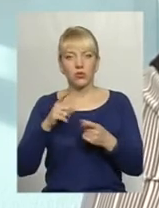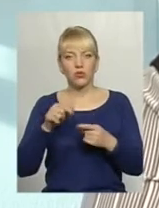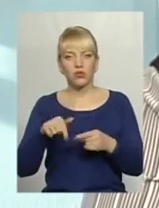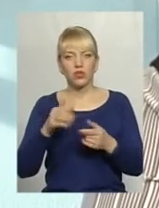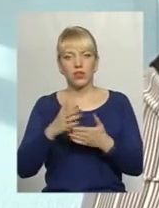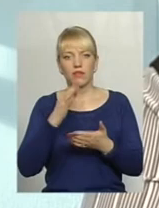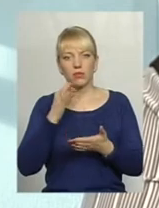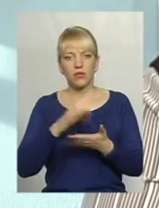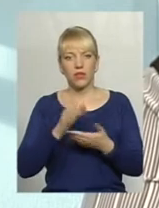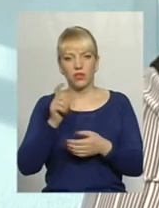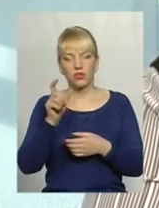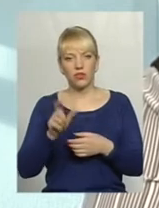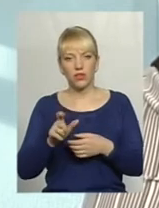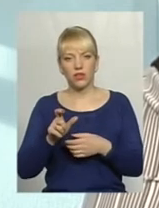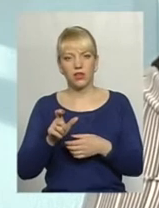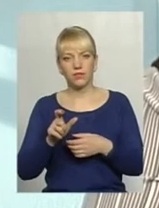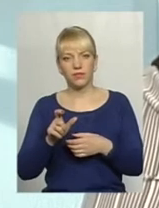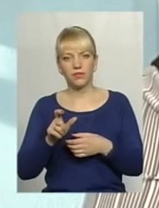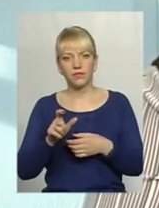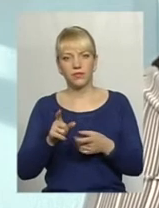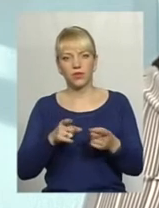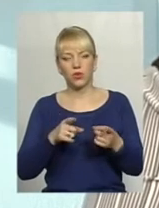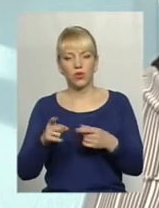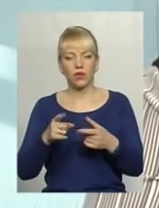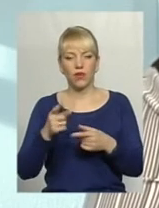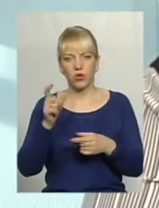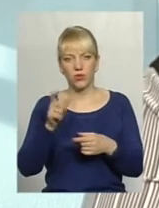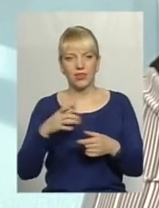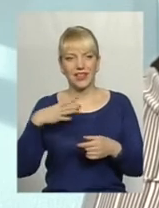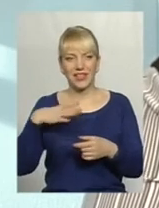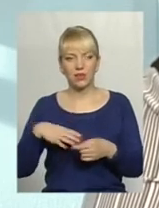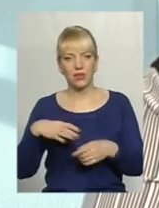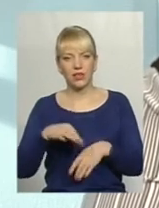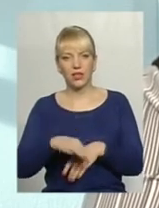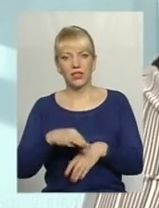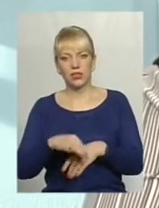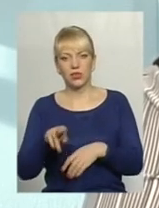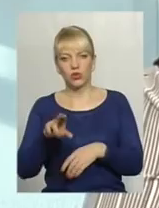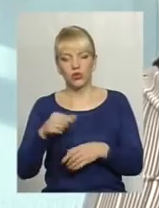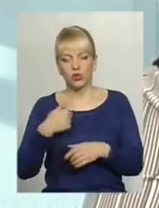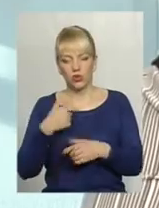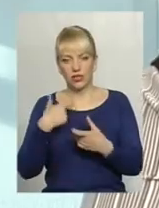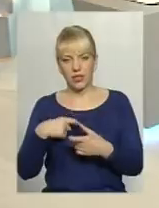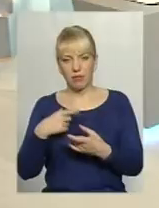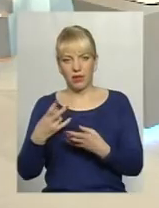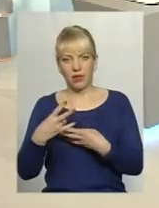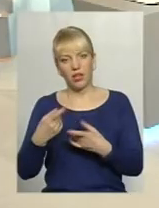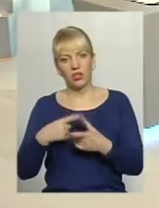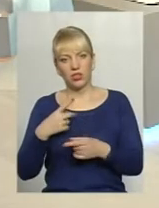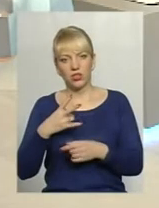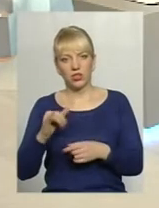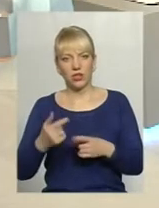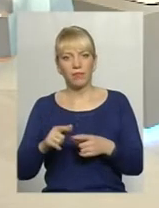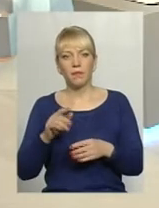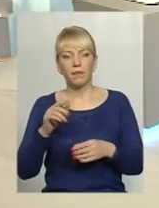і відповідальність людини, і готова вона терпіти насильство щодо себе, чи не готова. Але зі